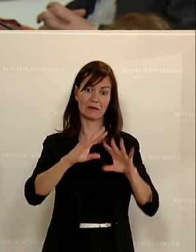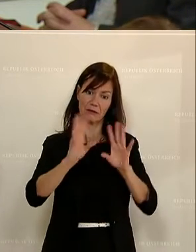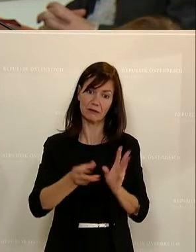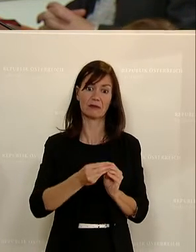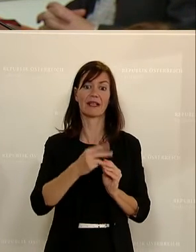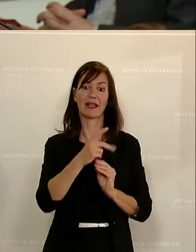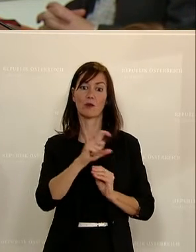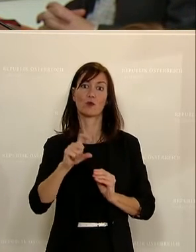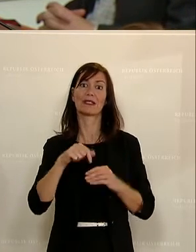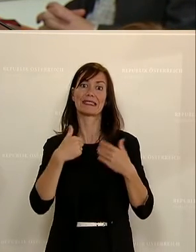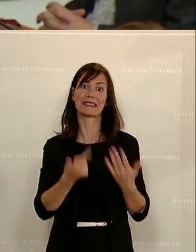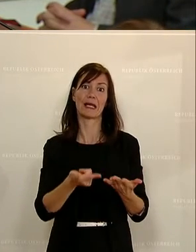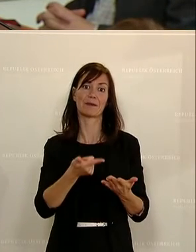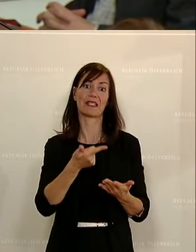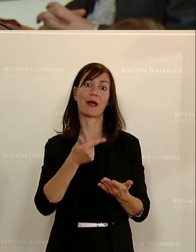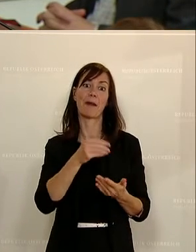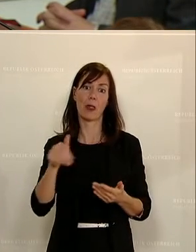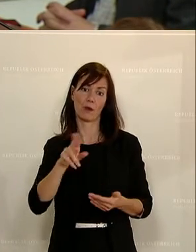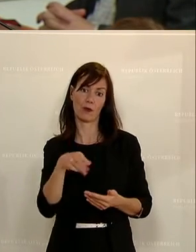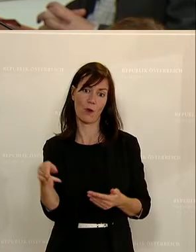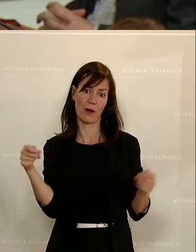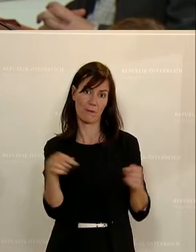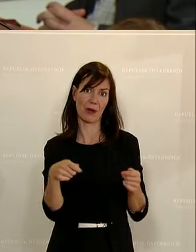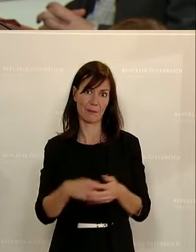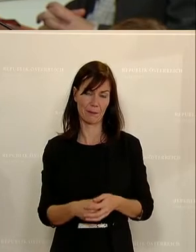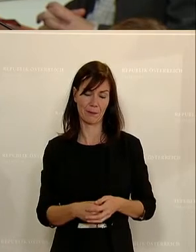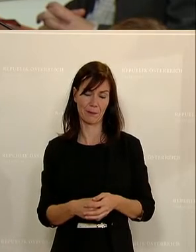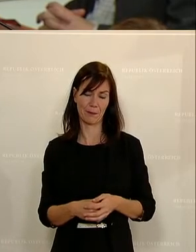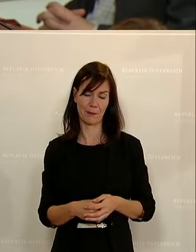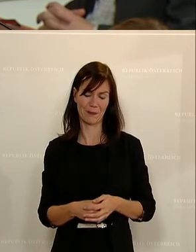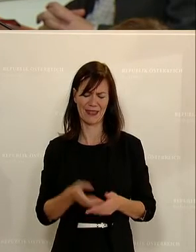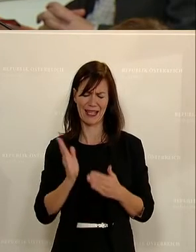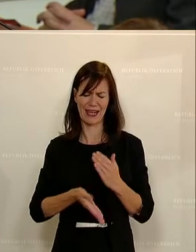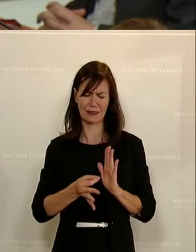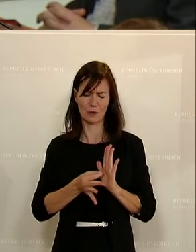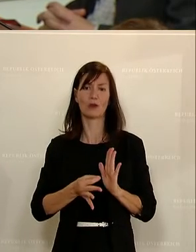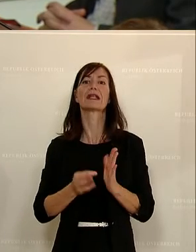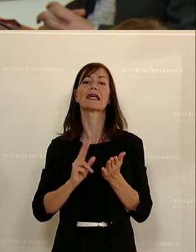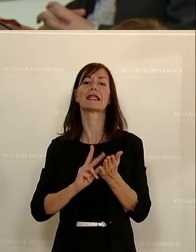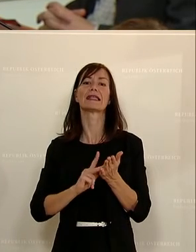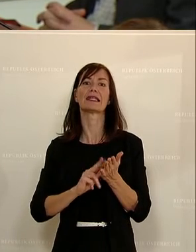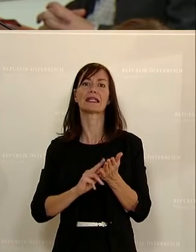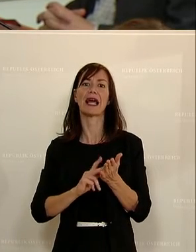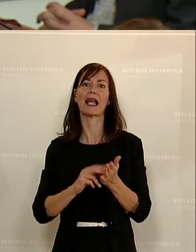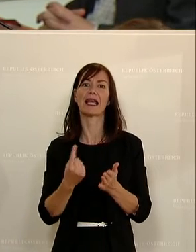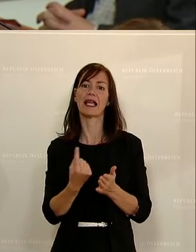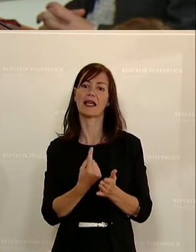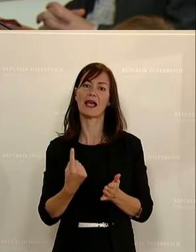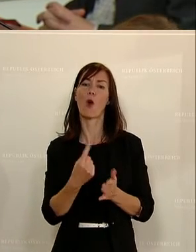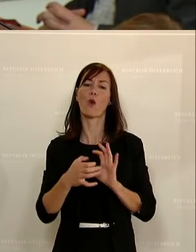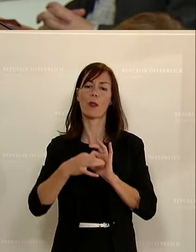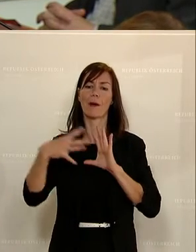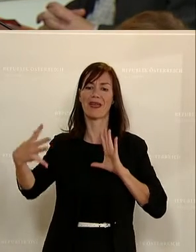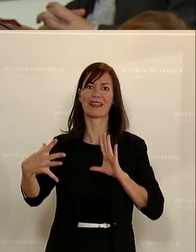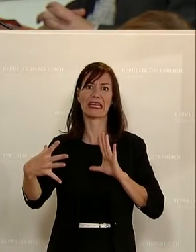Als letzter Punkt ist es mir sehr wichtig anzusprechen, das Thema der digitalen Souveränität und Cybersicherheit. Ein Thema,